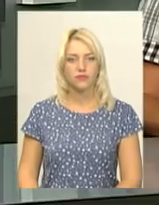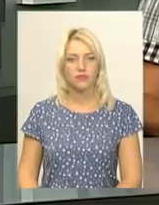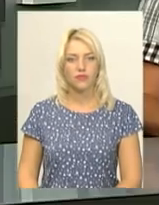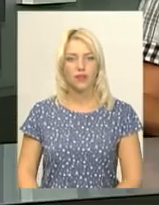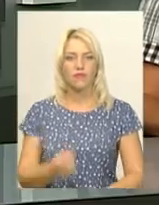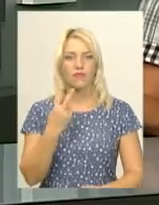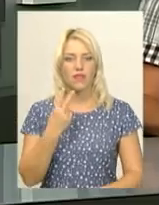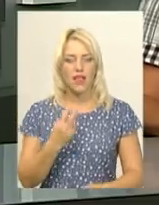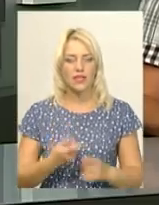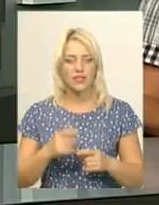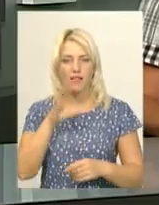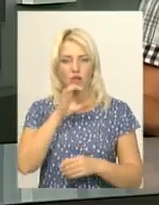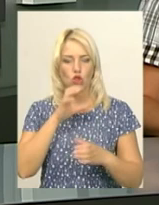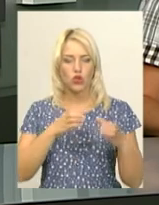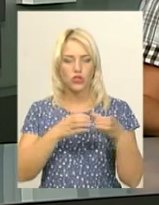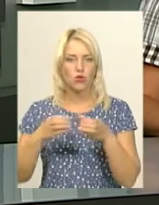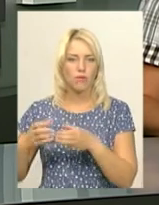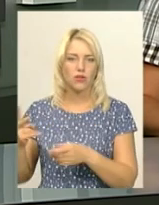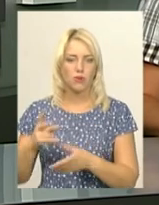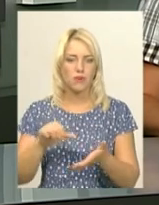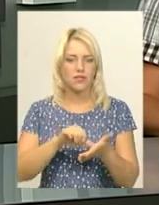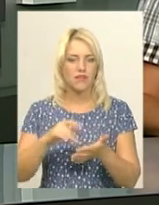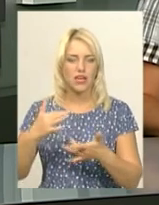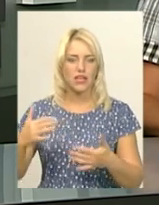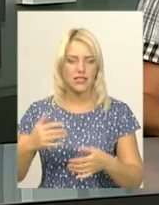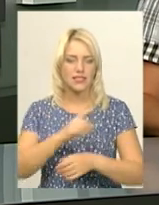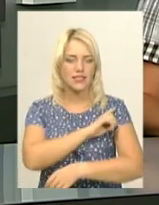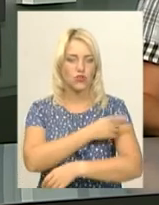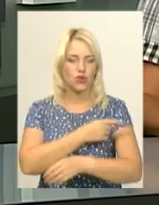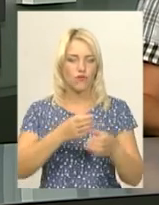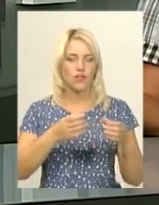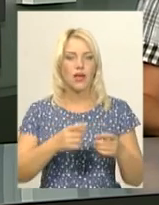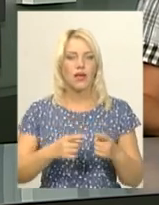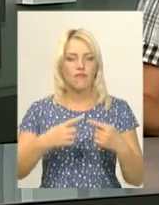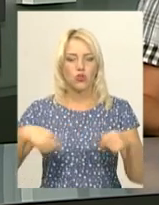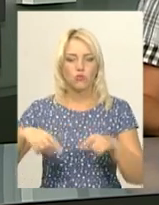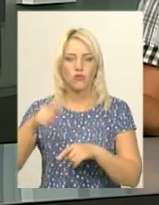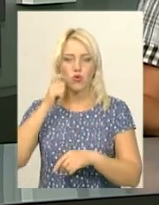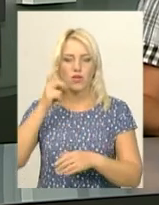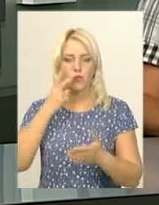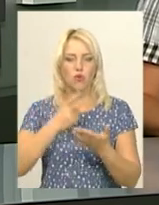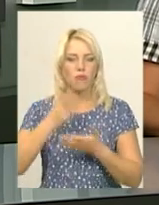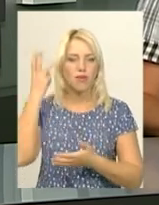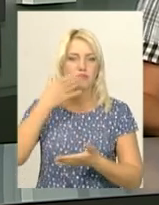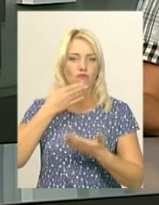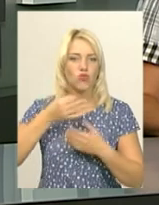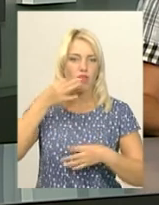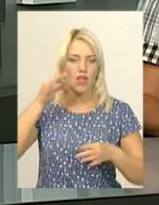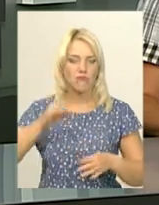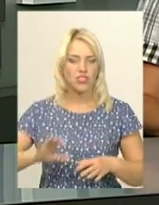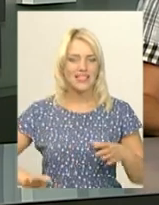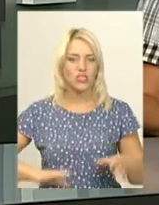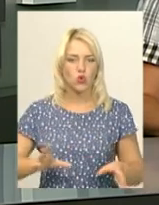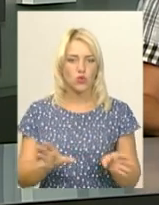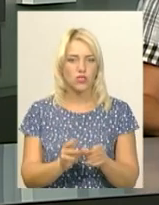12 кінологічних команд, які представляють різні силові відомства України, демонстрували у Хмельницькому свої навички. Інструктори з